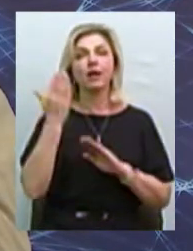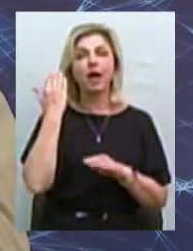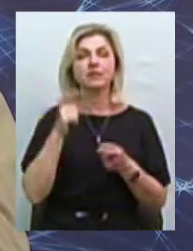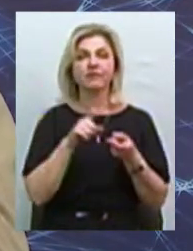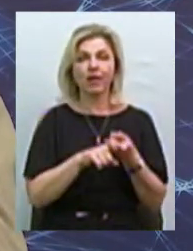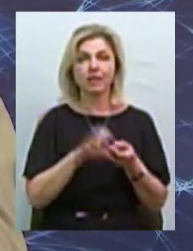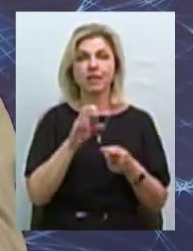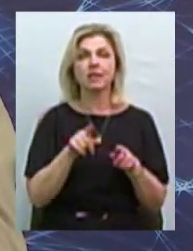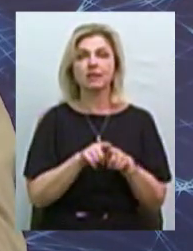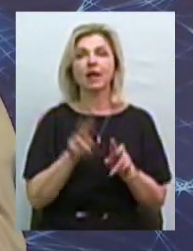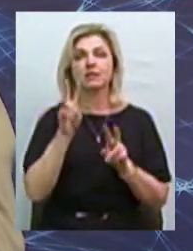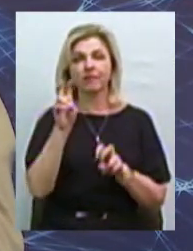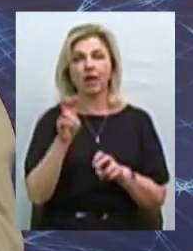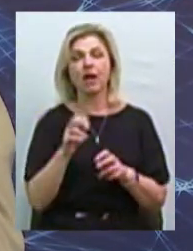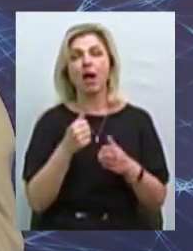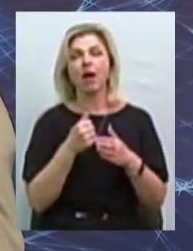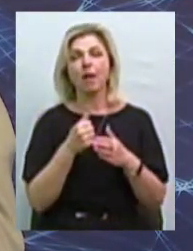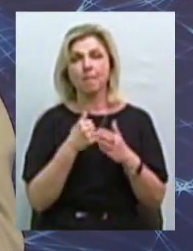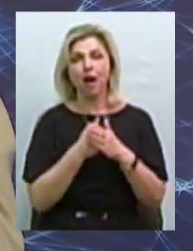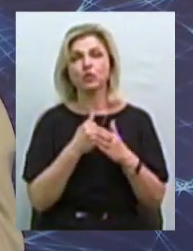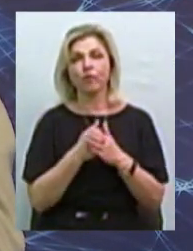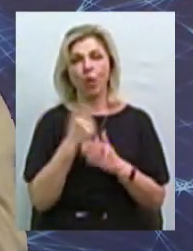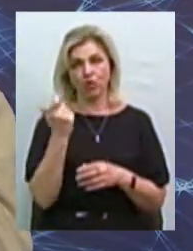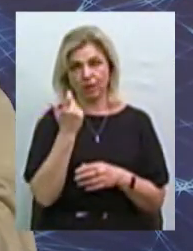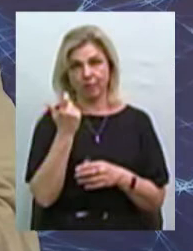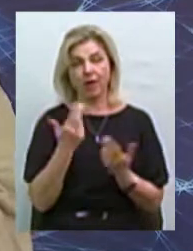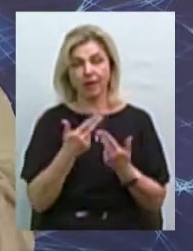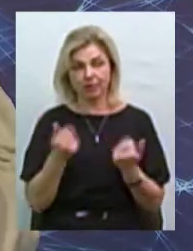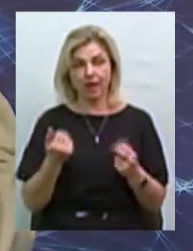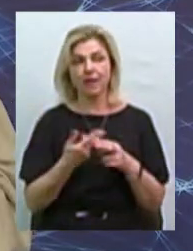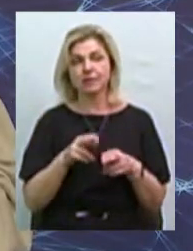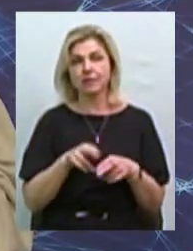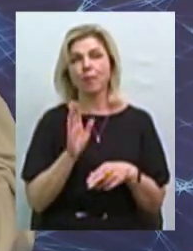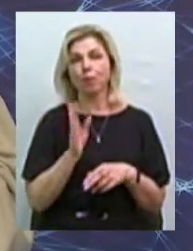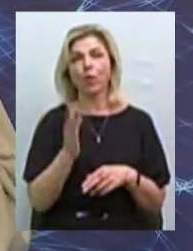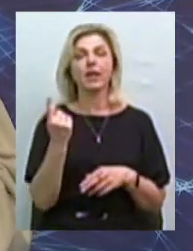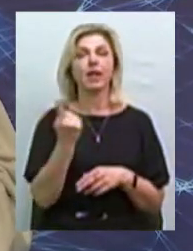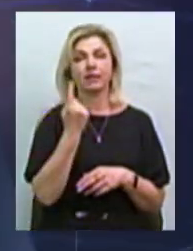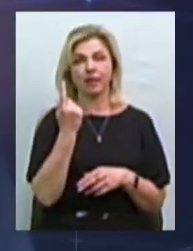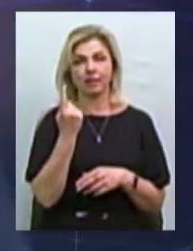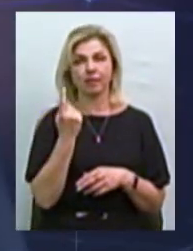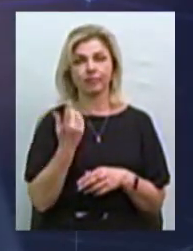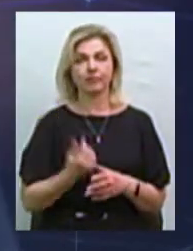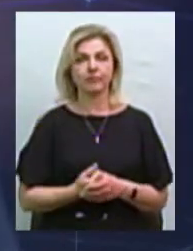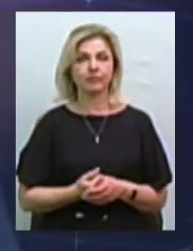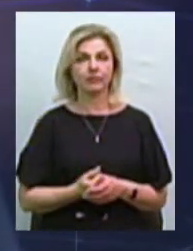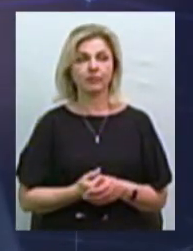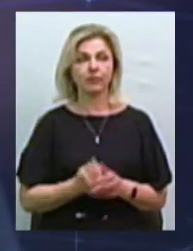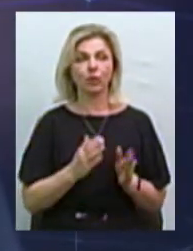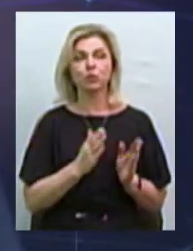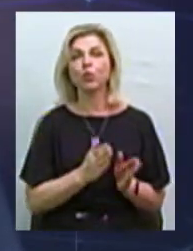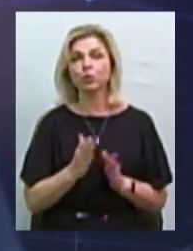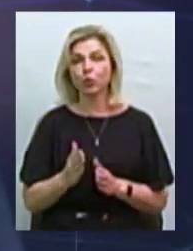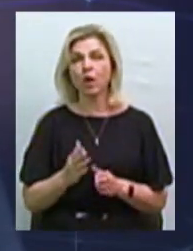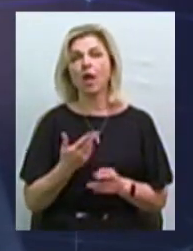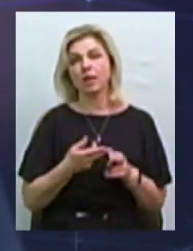із так званими базовими господарствами. Саме так. Але це буде єдина якась структура, яка